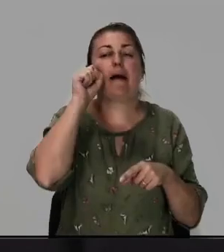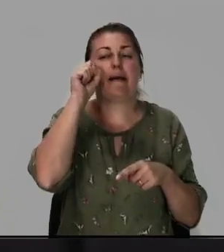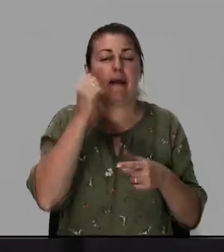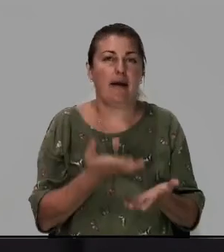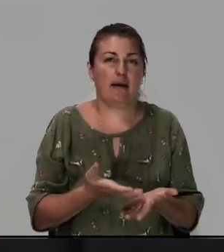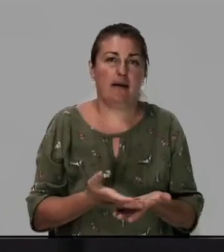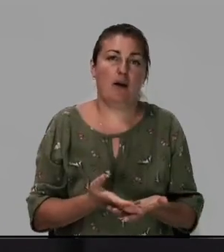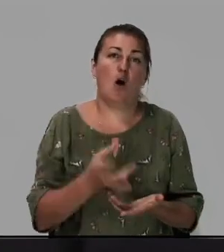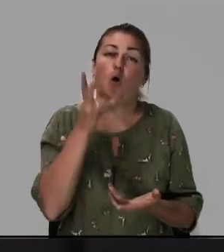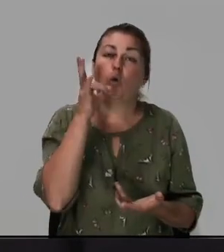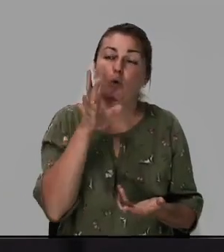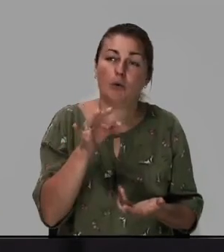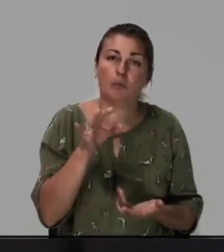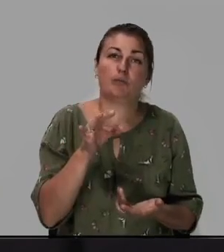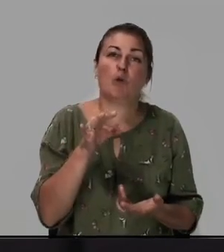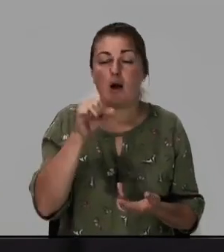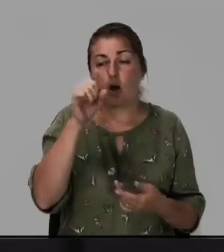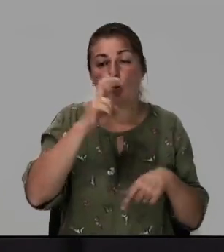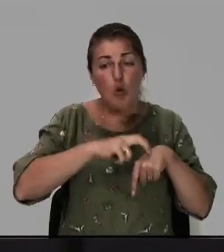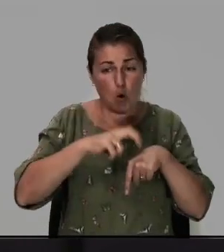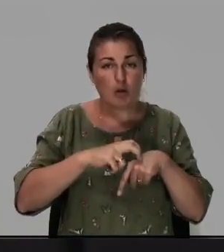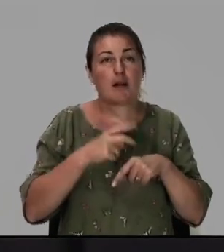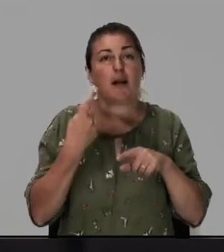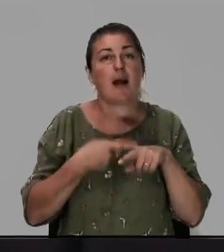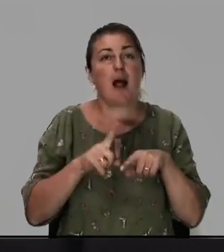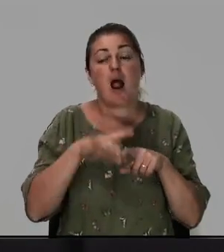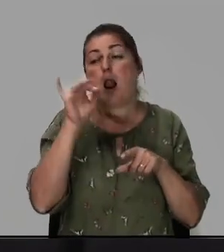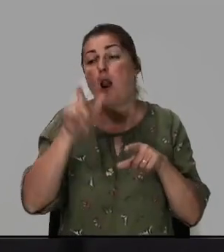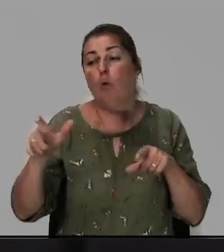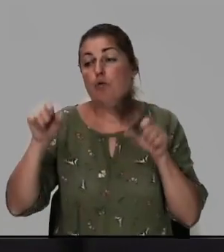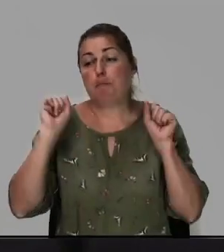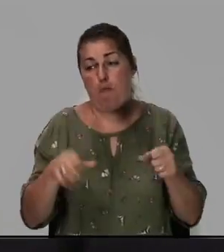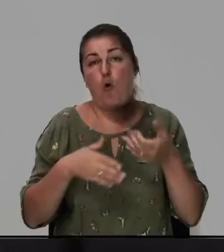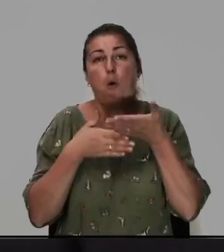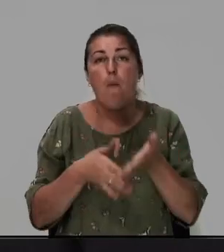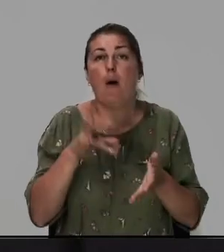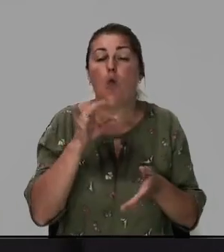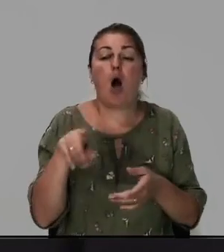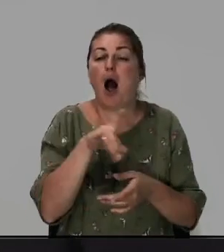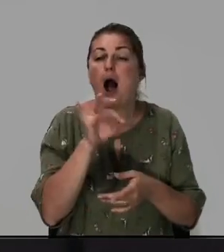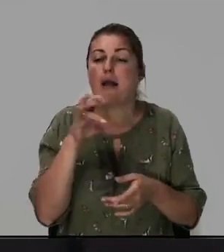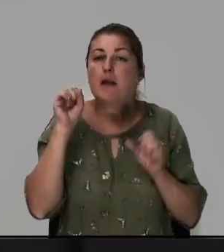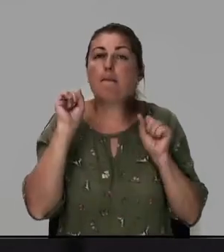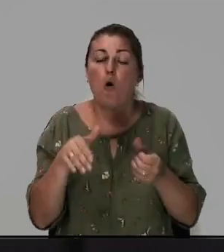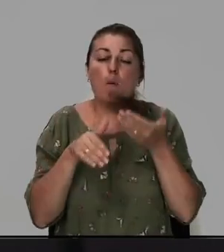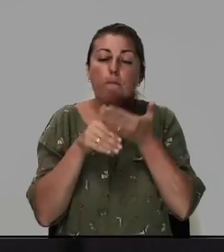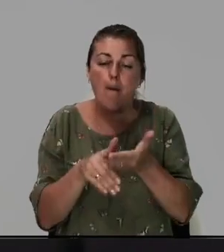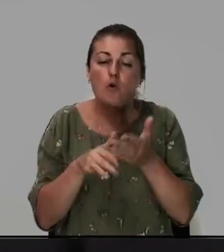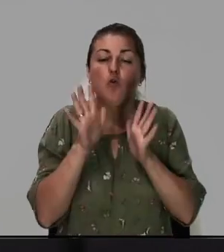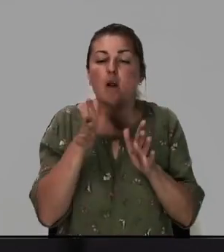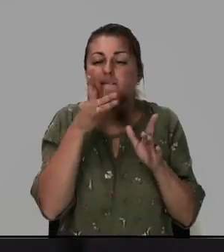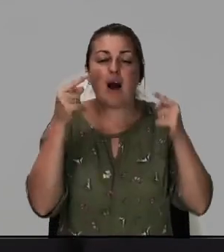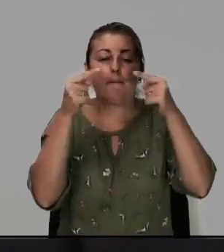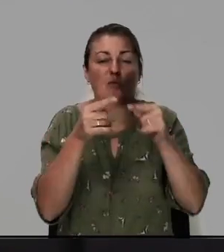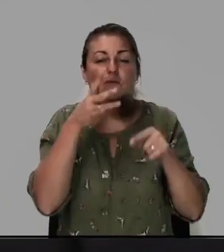но доктор и люди могут помочь но они могут помочь в определенное время